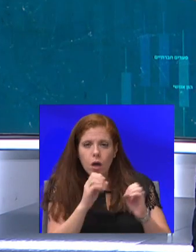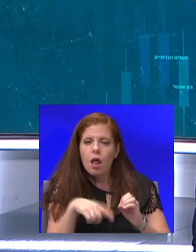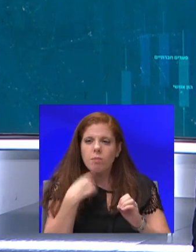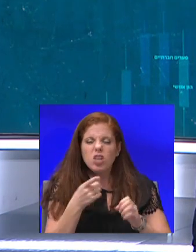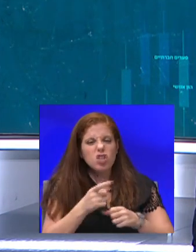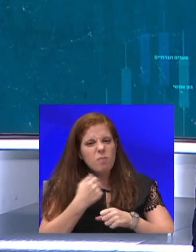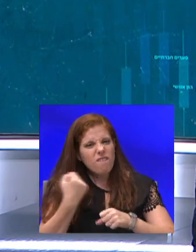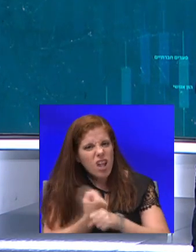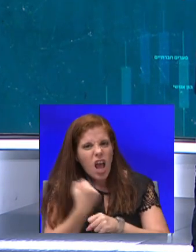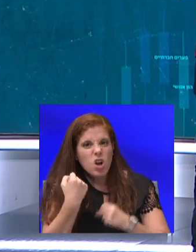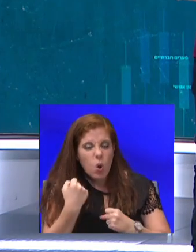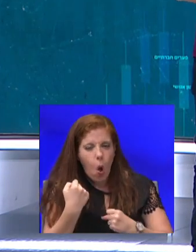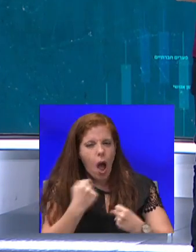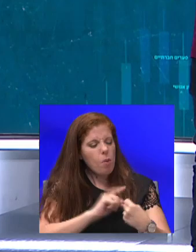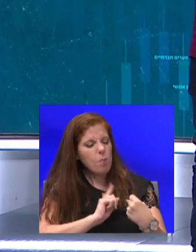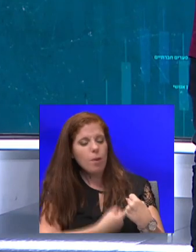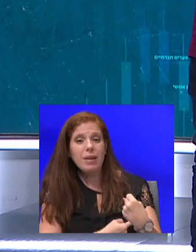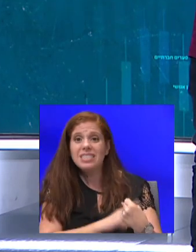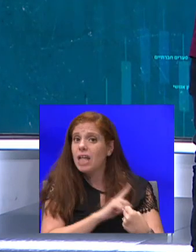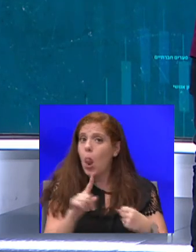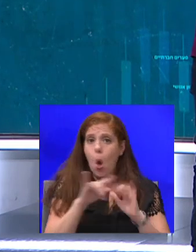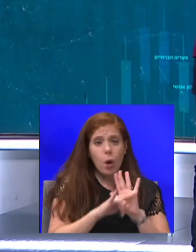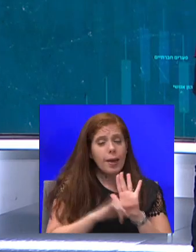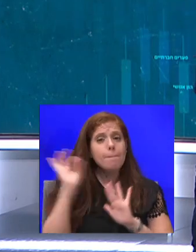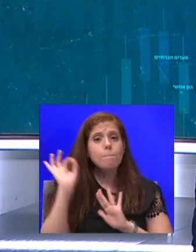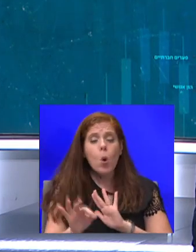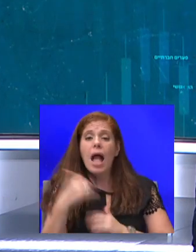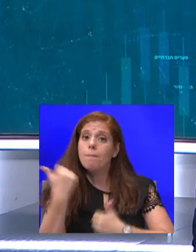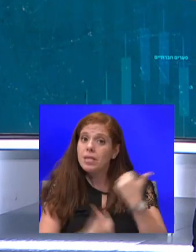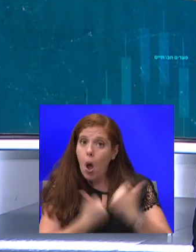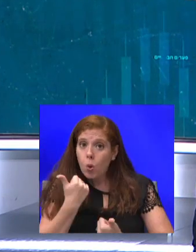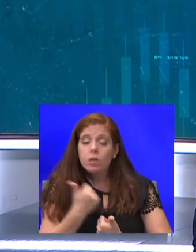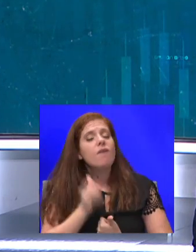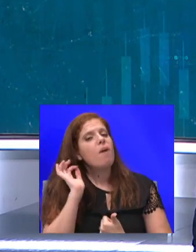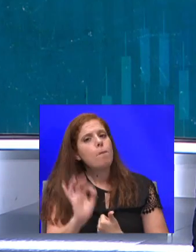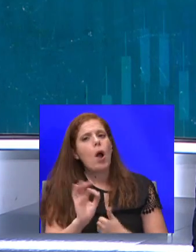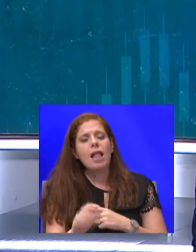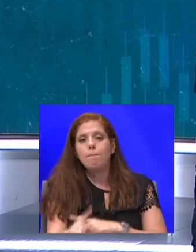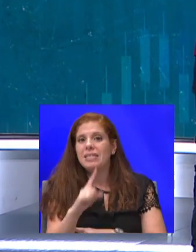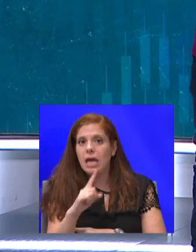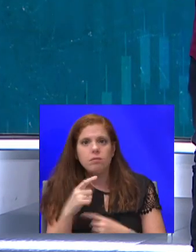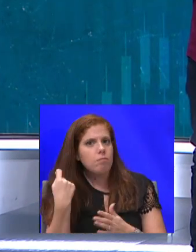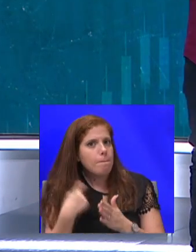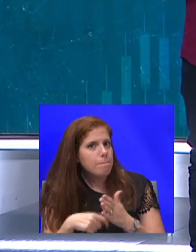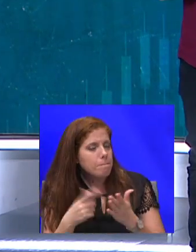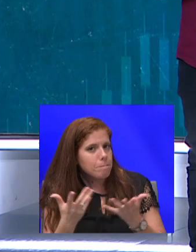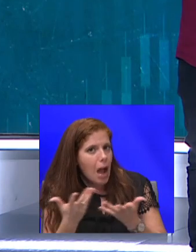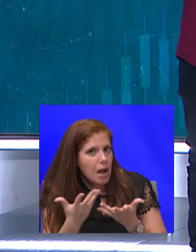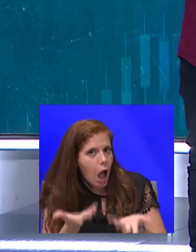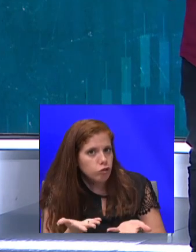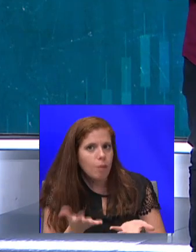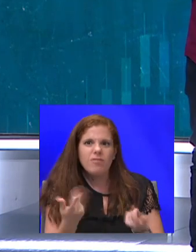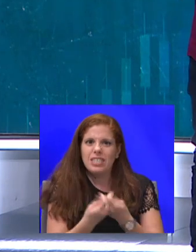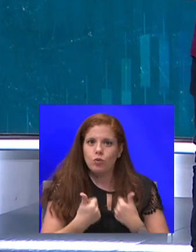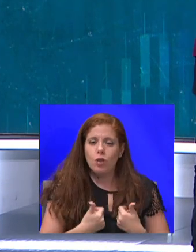פוגעת בתחרות, וכך פוגעת בצרכנים. אז מה בעצם קרה שם, ואיך זה קשור עלינו? גוגל היא חברת ענק, שעושה מיליון דברים,